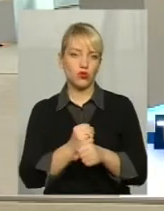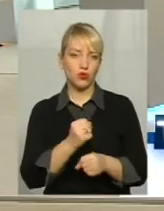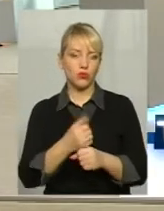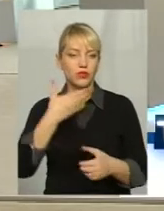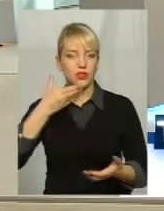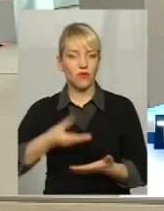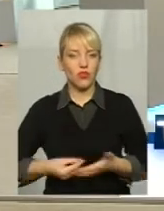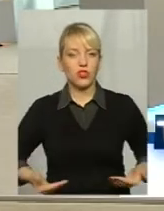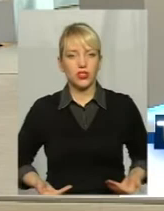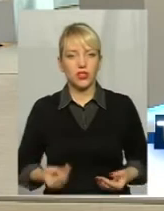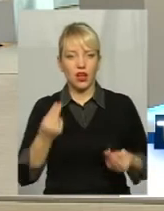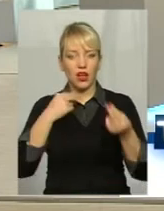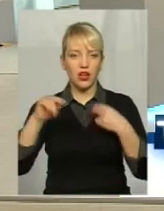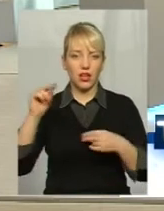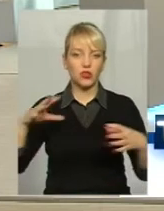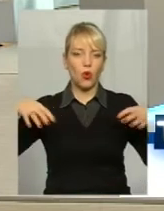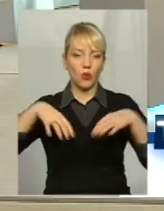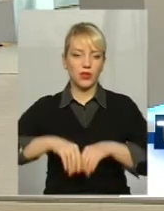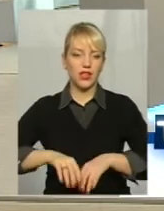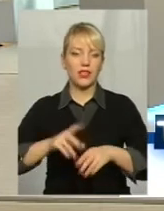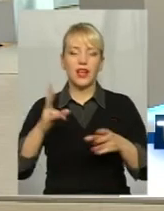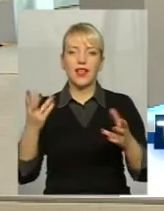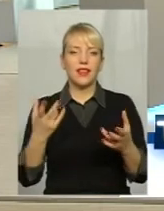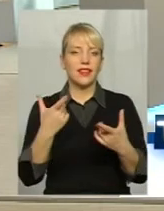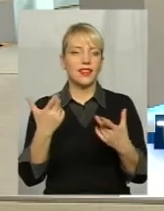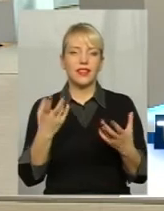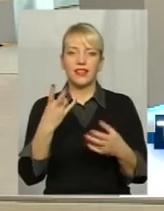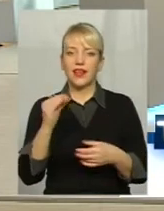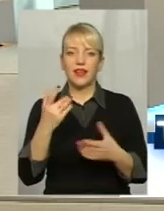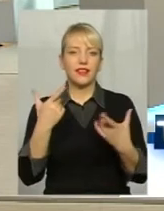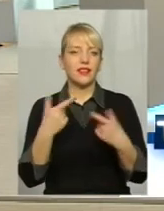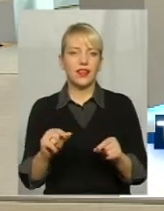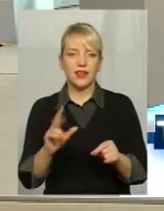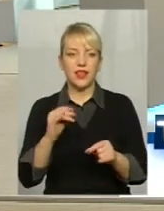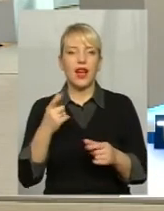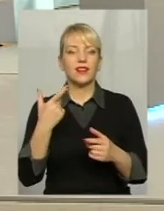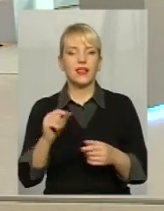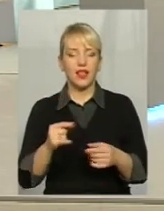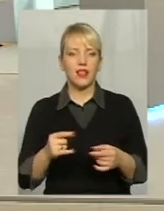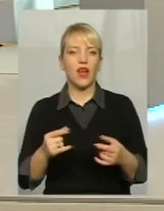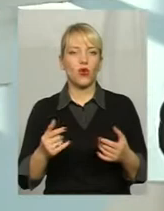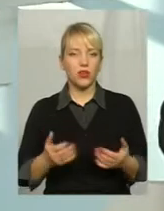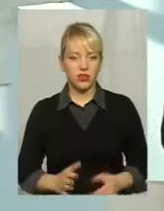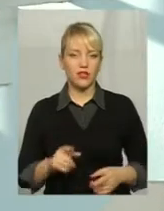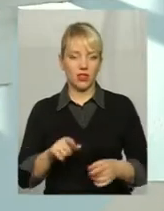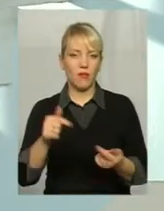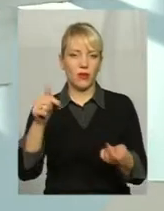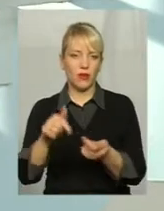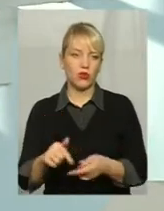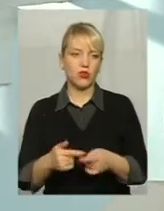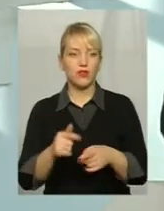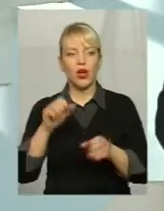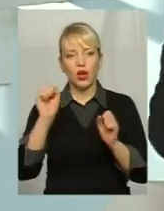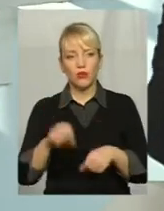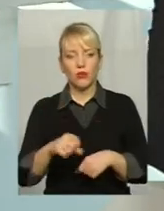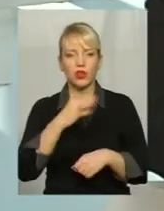життя кращим Об'єднавшись не десь, а там, де народився, там і пригодився Ви знаєте, що сьогодні можна багато